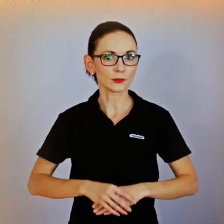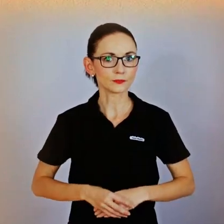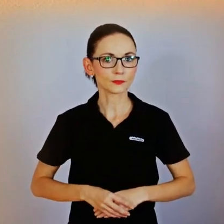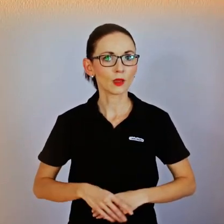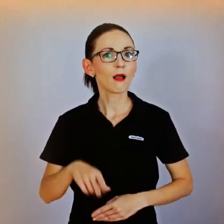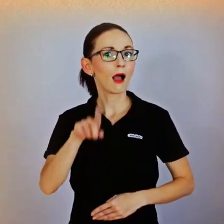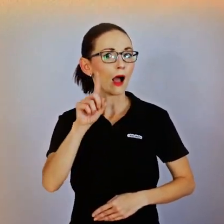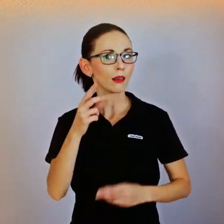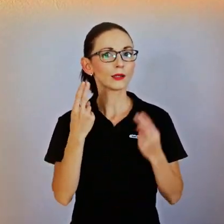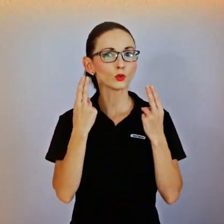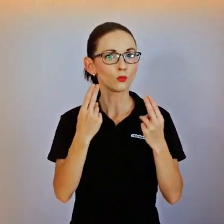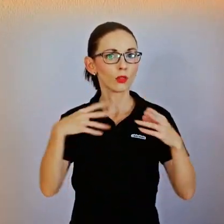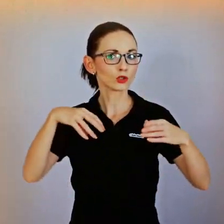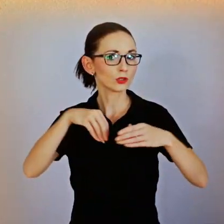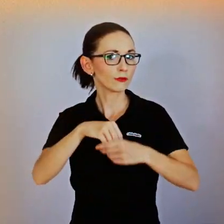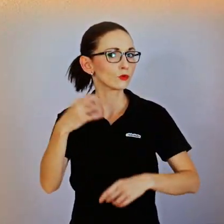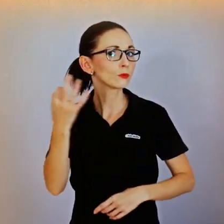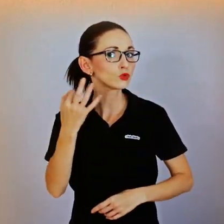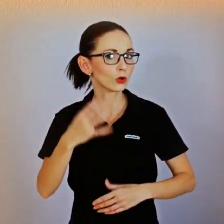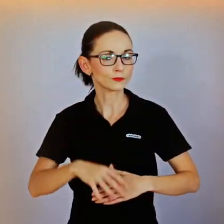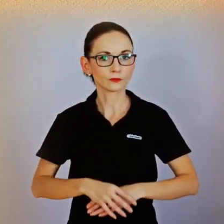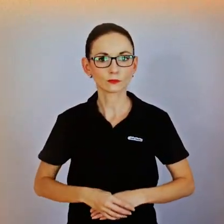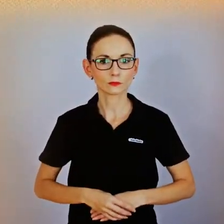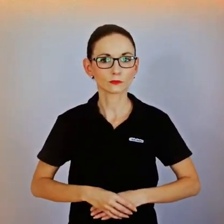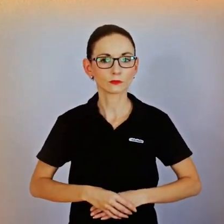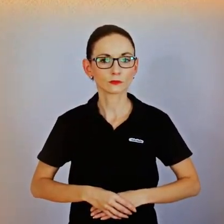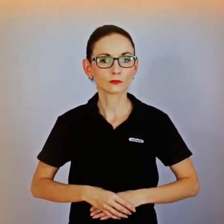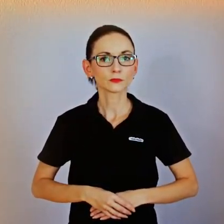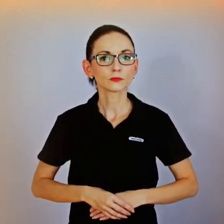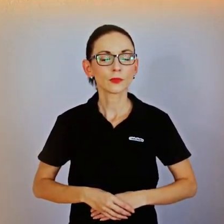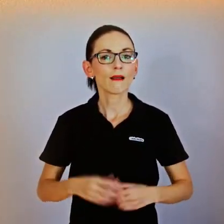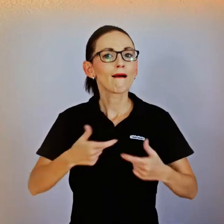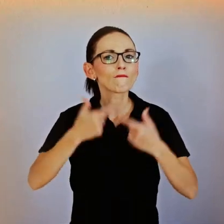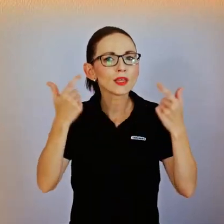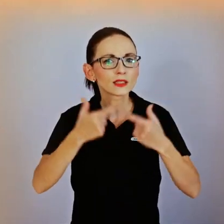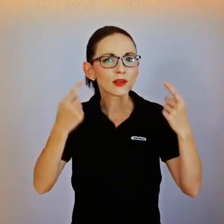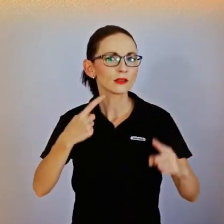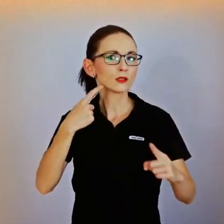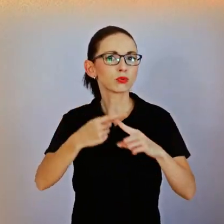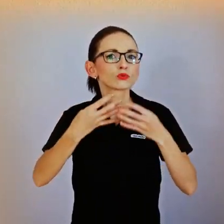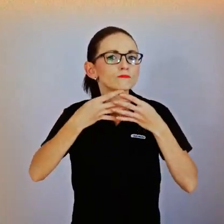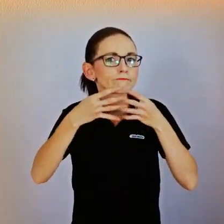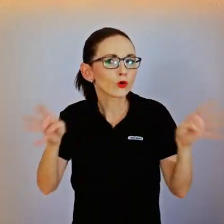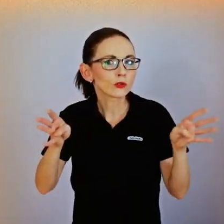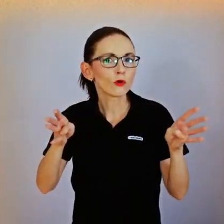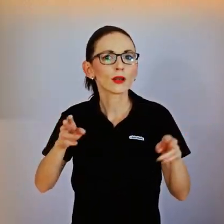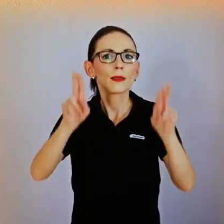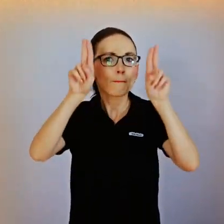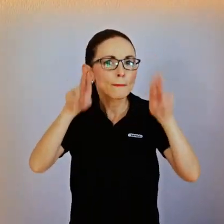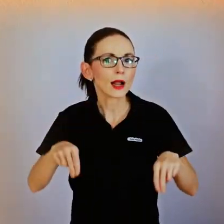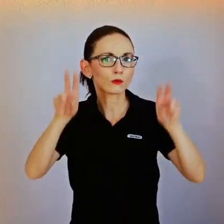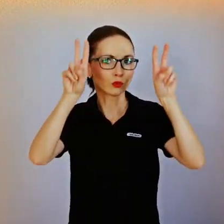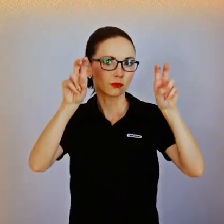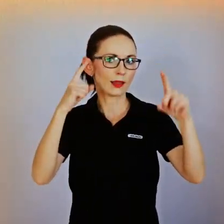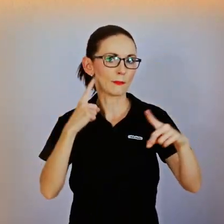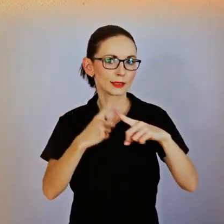Že riziko třeba je, že tam nejsou znázorněné ty fáze vlastně sexuality a zbližování nebo předehry, které jsou přímo před tím aktem. A